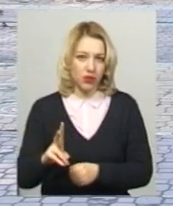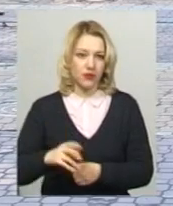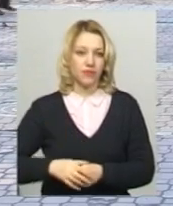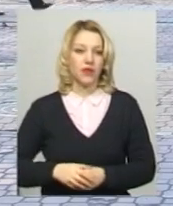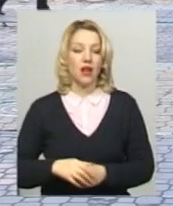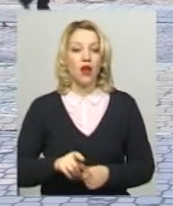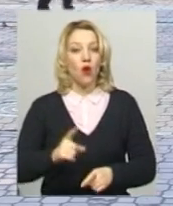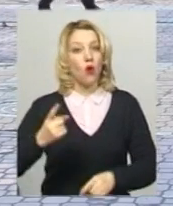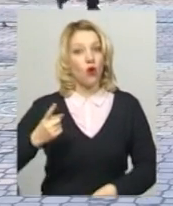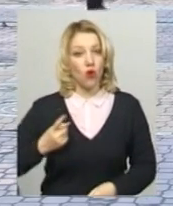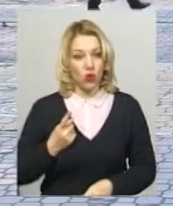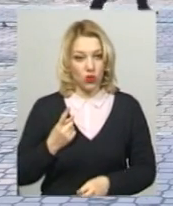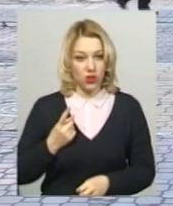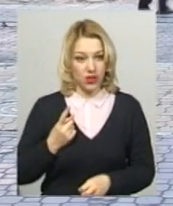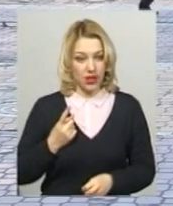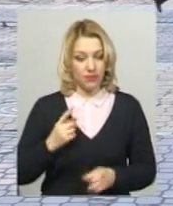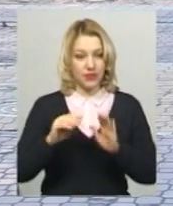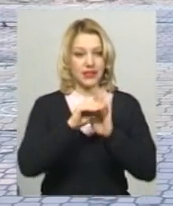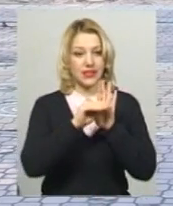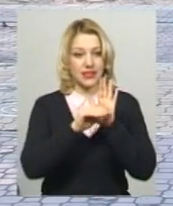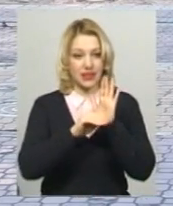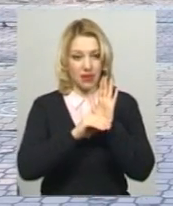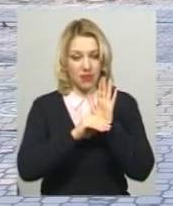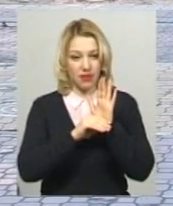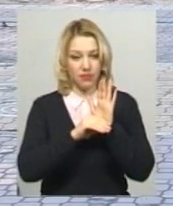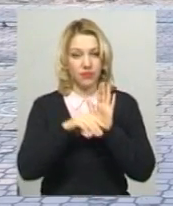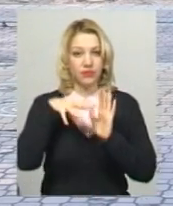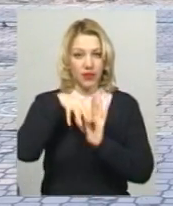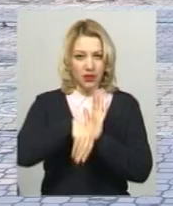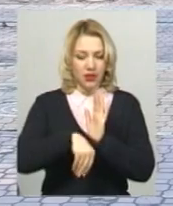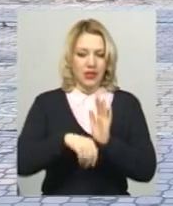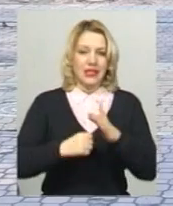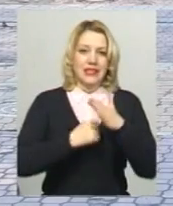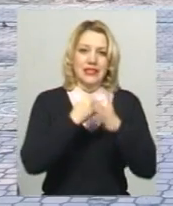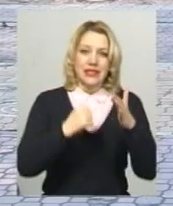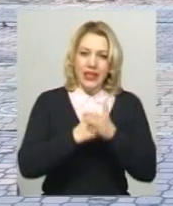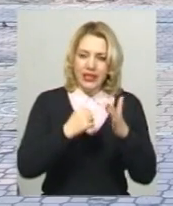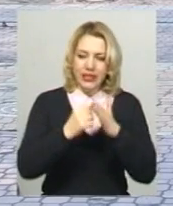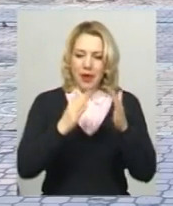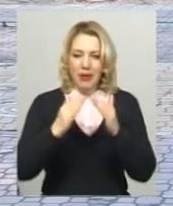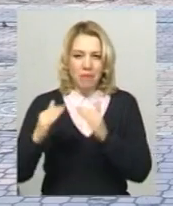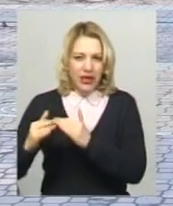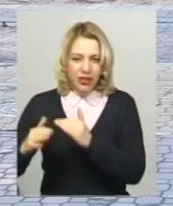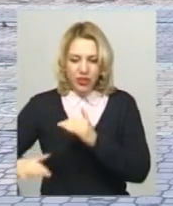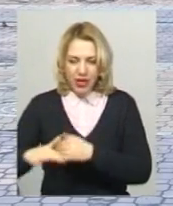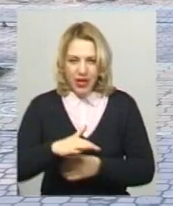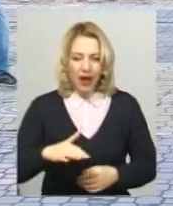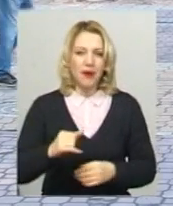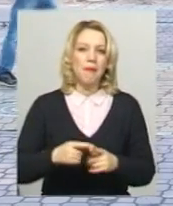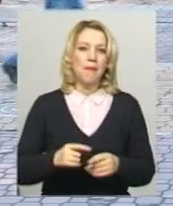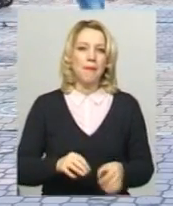Охоронна система, складські приміщення, потім